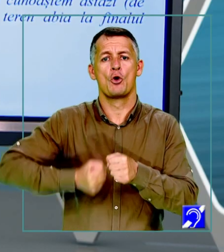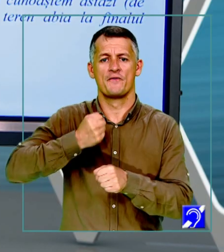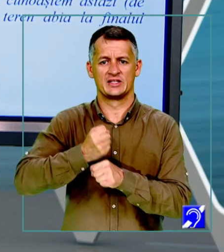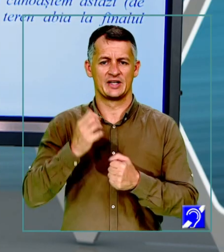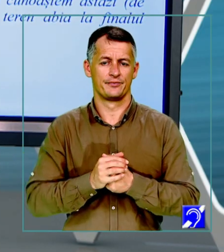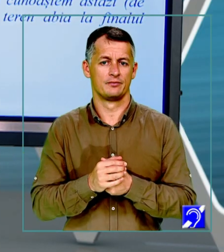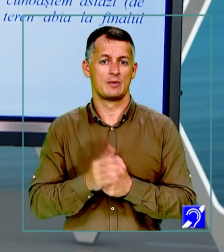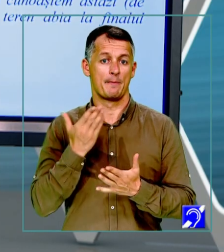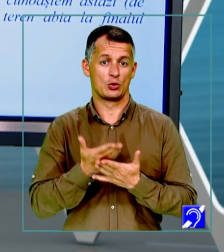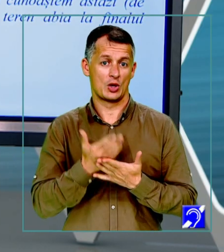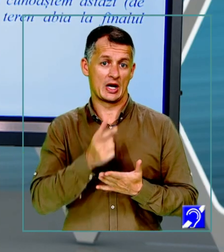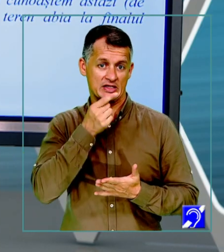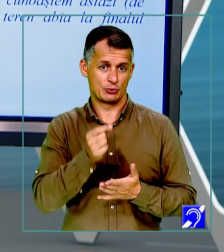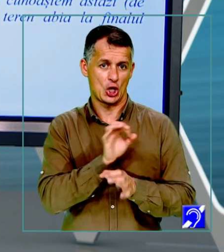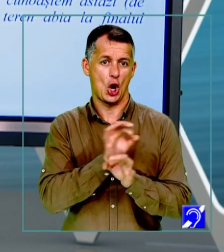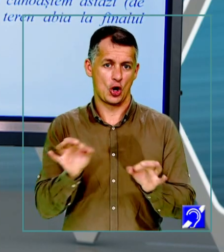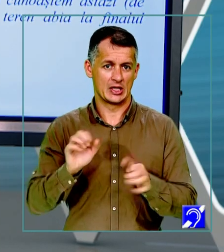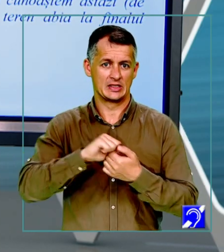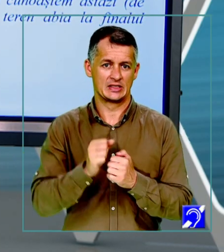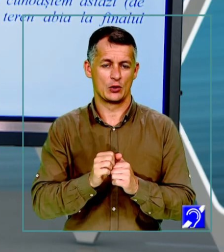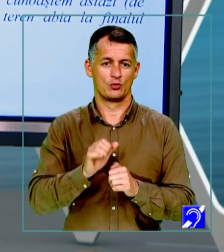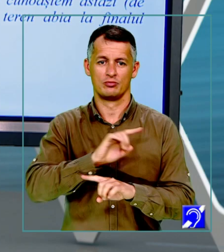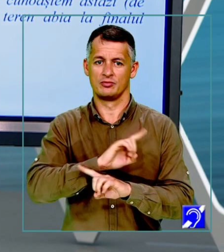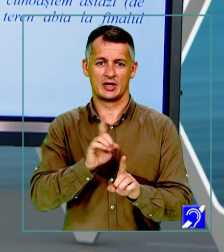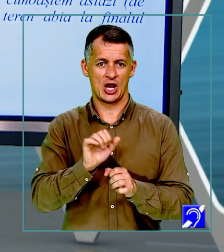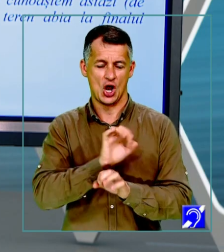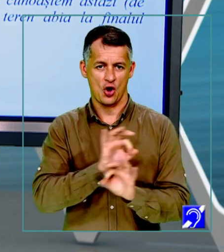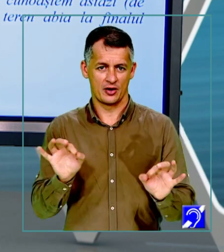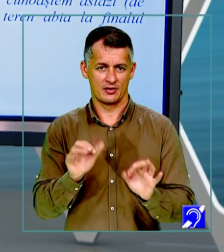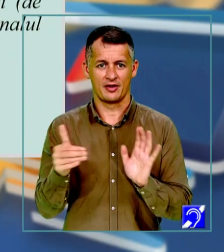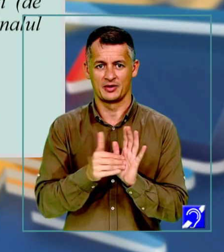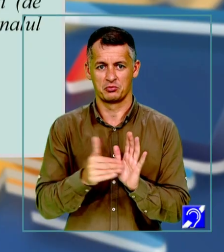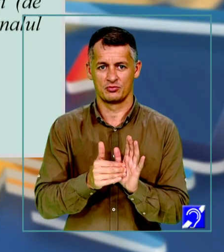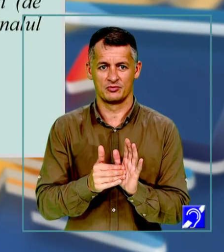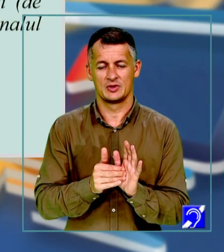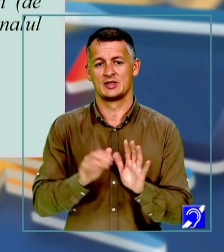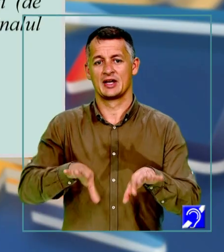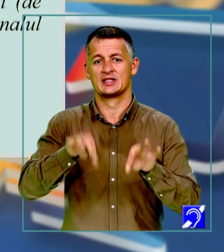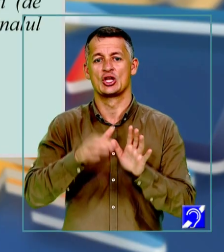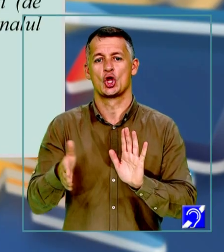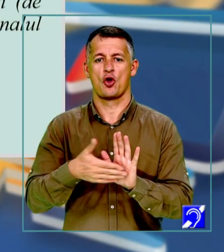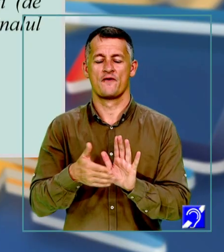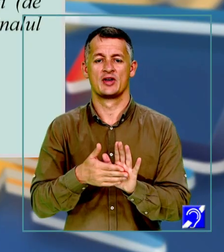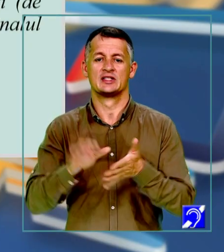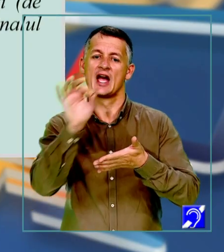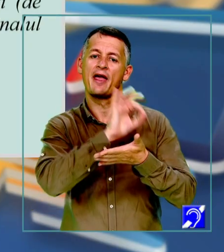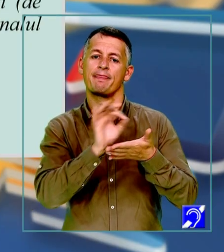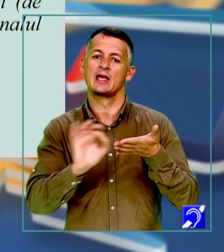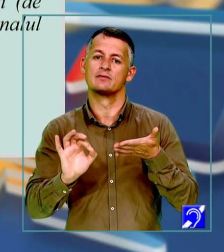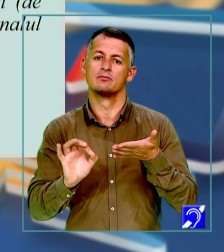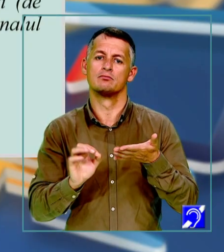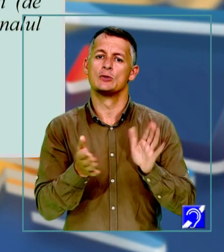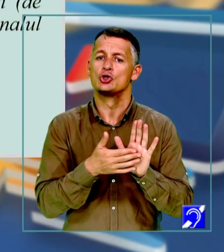răspund corect sau incorrect pentru această afirmație ar trebui să caut dovezi în text, adică justificări.